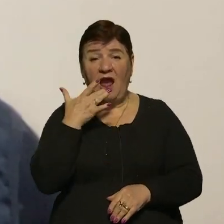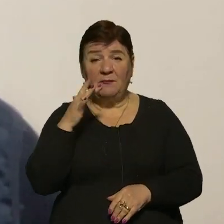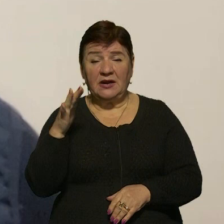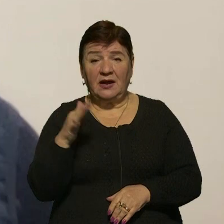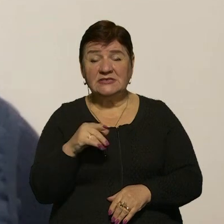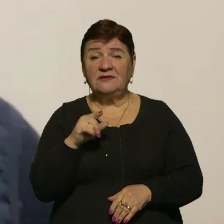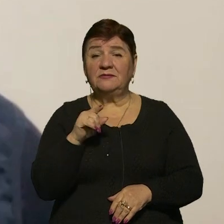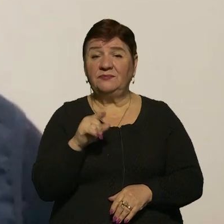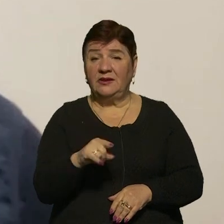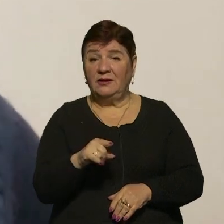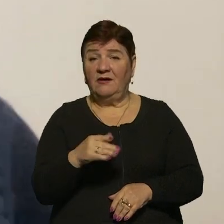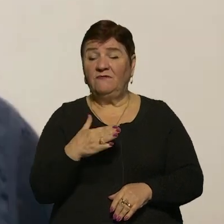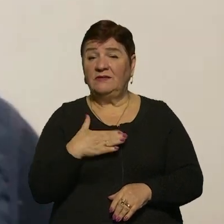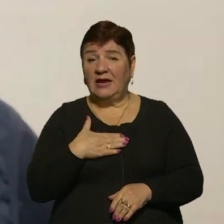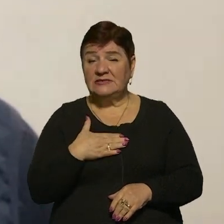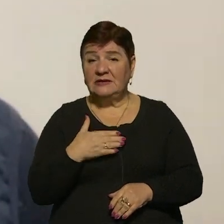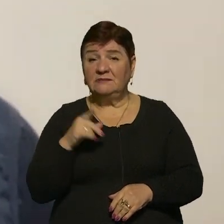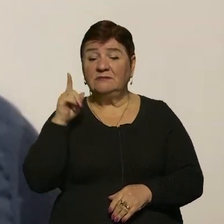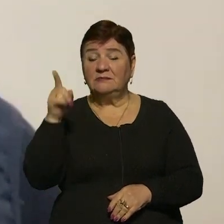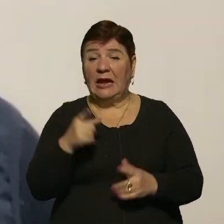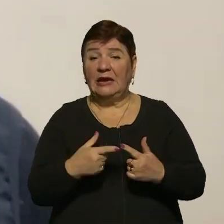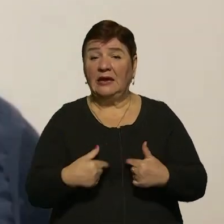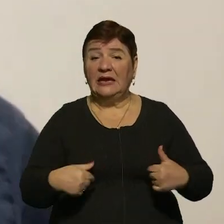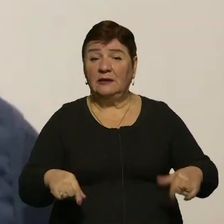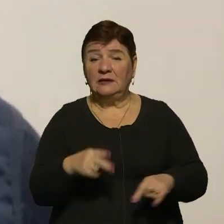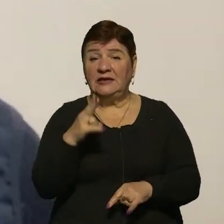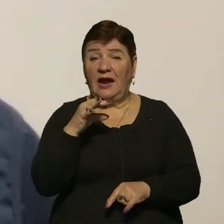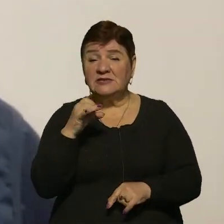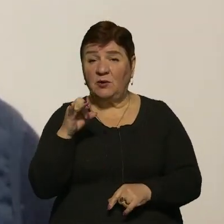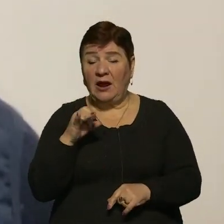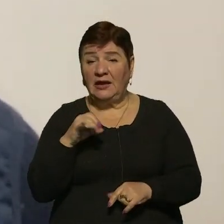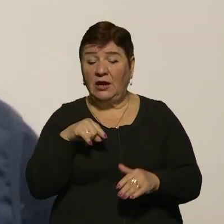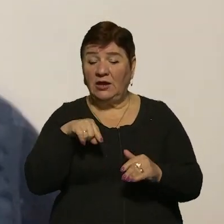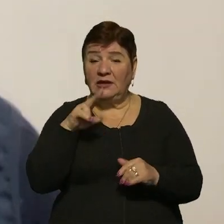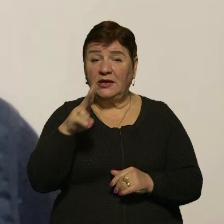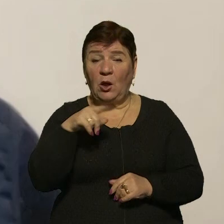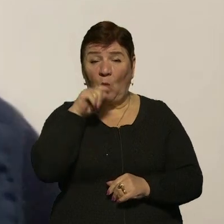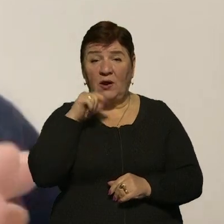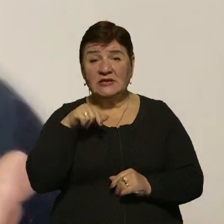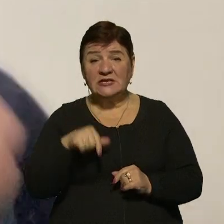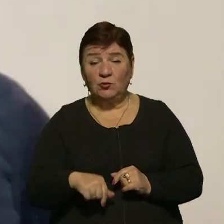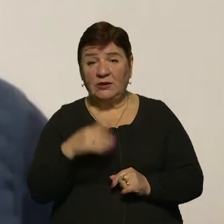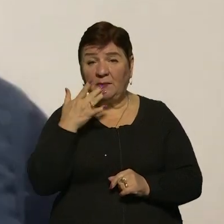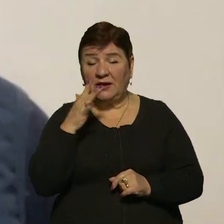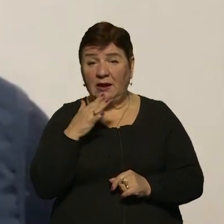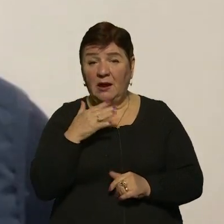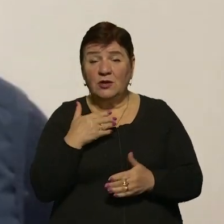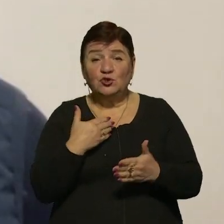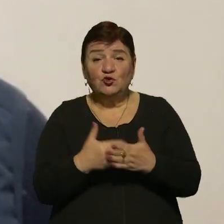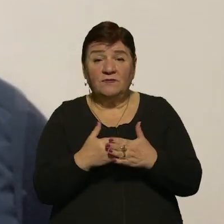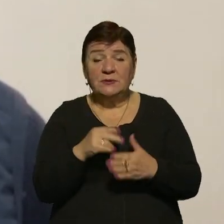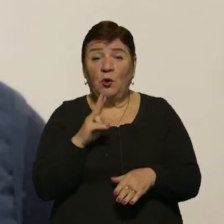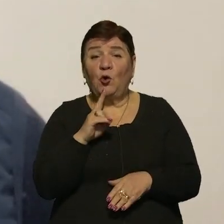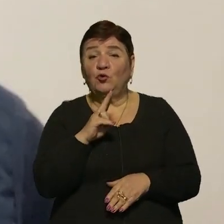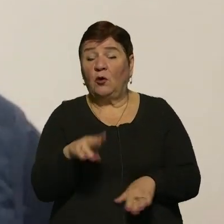в нас і діаспору, і катан, і нас, як корінних українців, які тут, і американців, які взагалі поняття не мають, хто